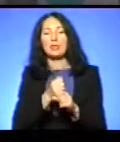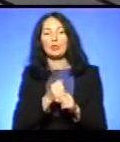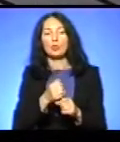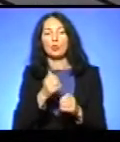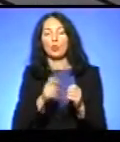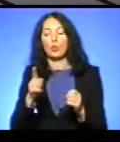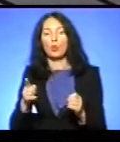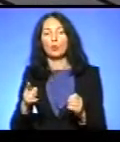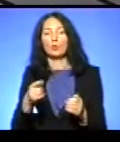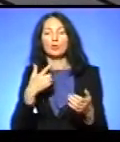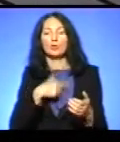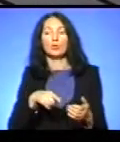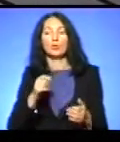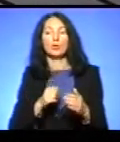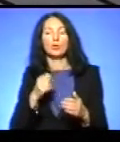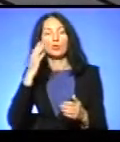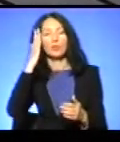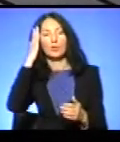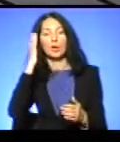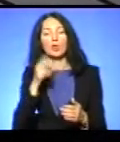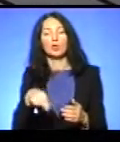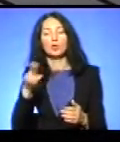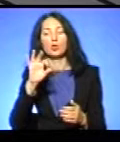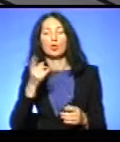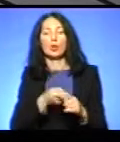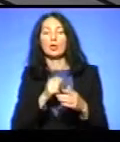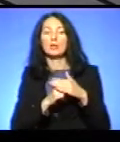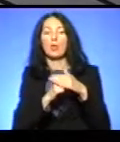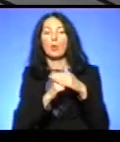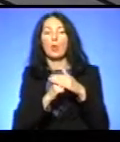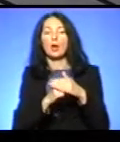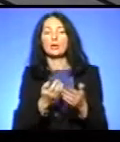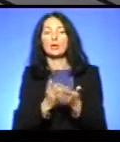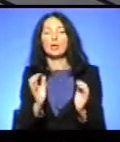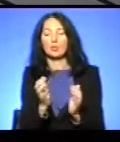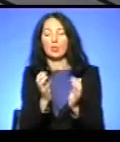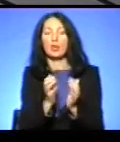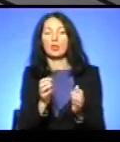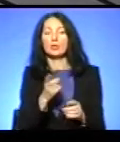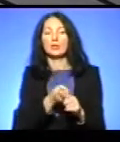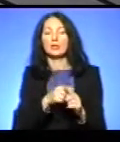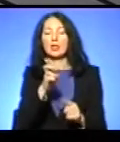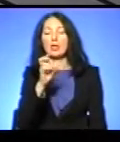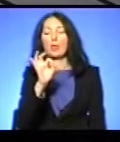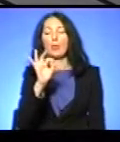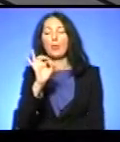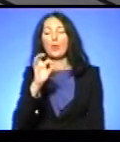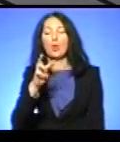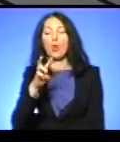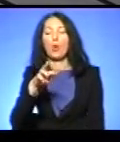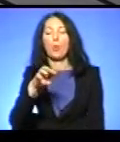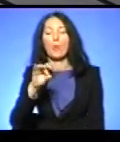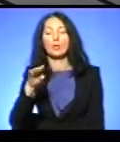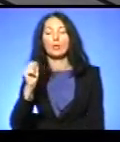якусь базу, де зберігається, напевно, цей біоматеріал. Тобто, насправді, все трішки по-іншому і набагато